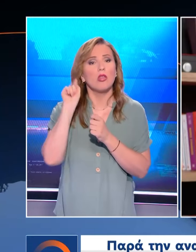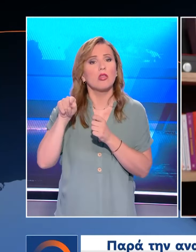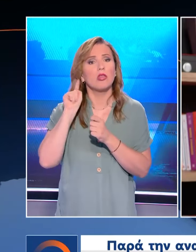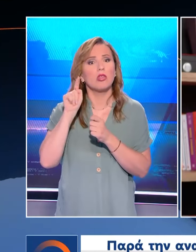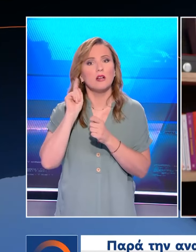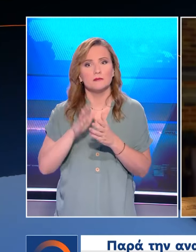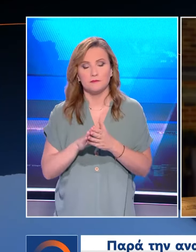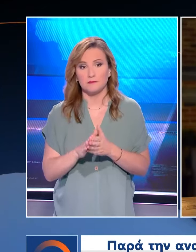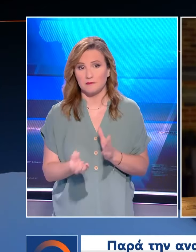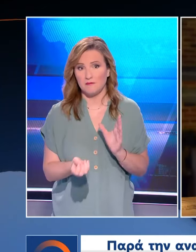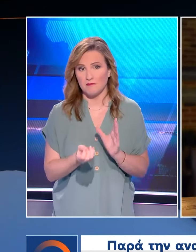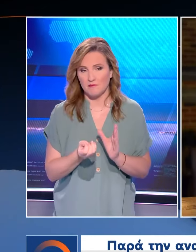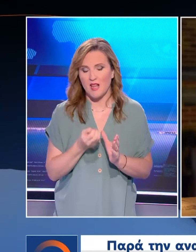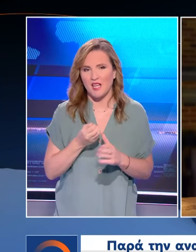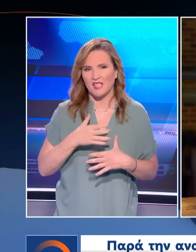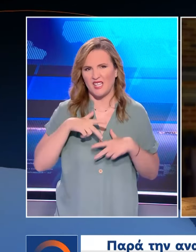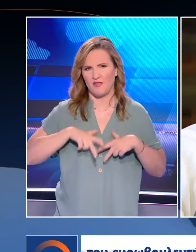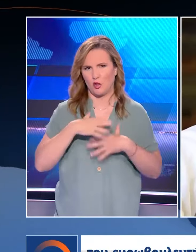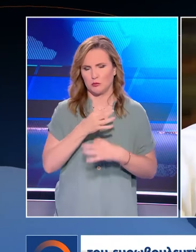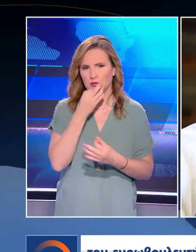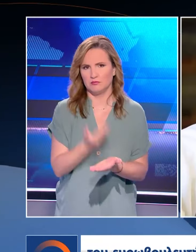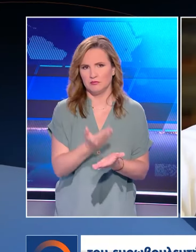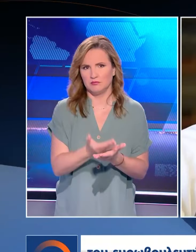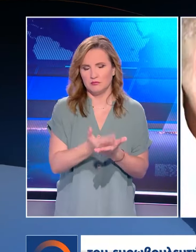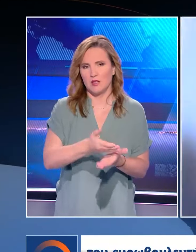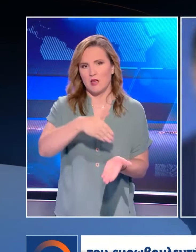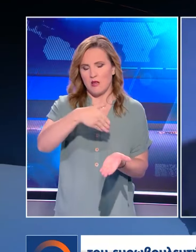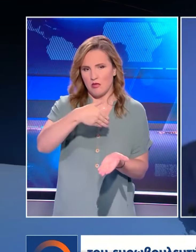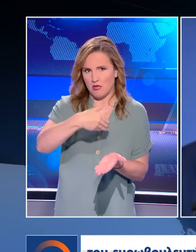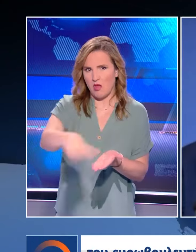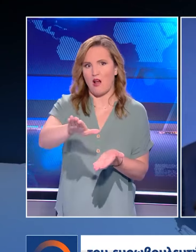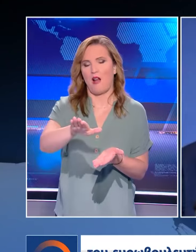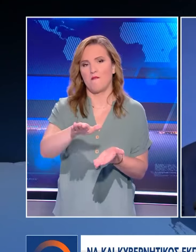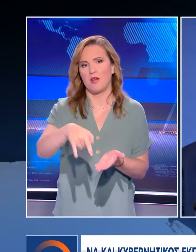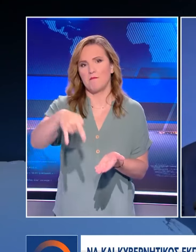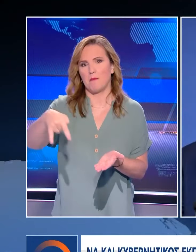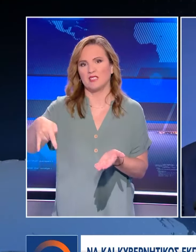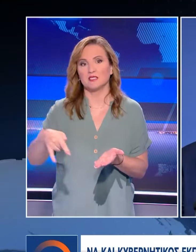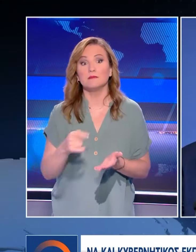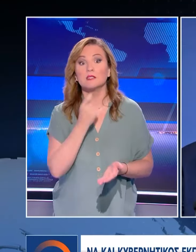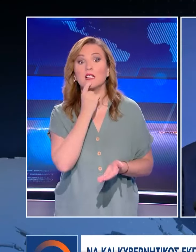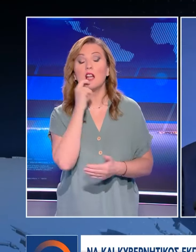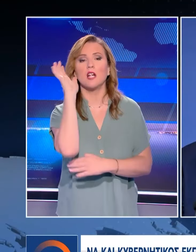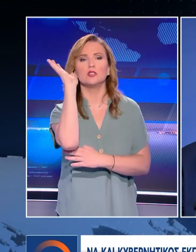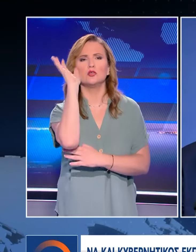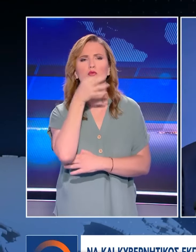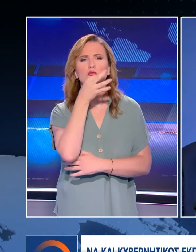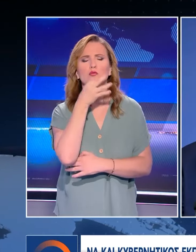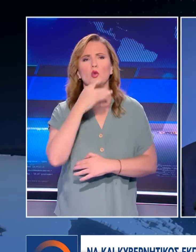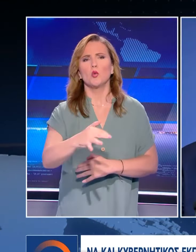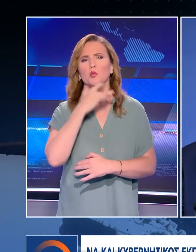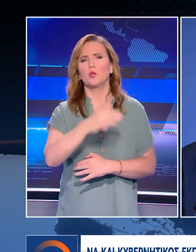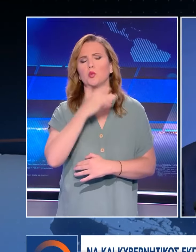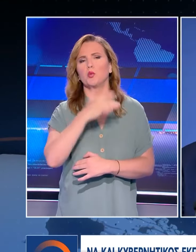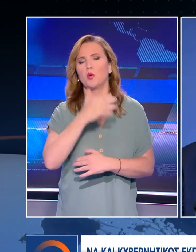τη Νέα Δημοκρατία και ο κυβερνητικός εκπρόσωπο ζητά τη διαγραφή του Ευρωβουλευτή. Ο λαλίστατος κύριος Κασελάκης που ειδικά αυτές τις ημέρες έχει